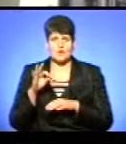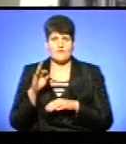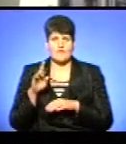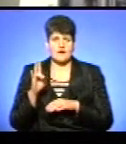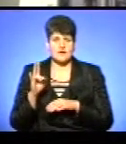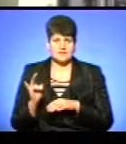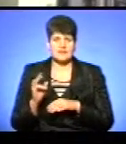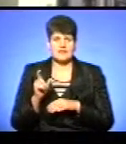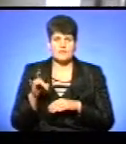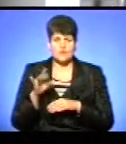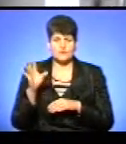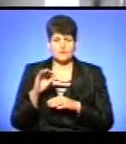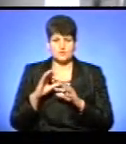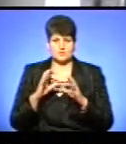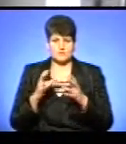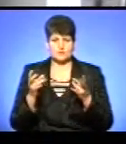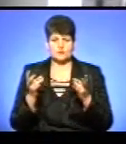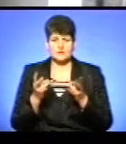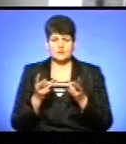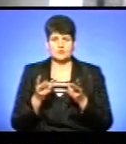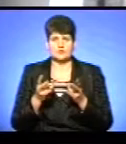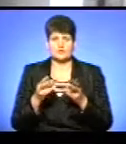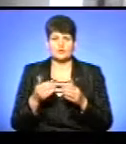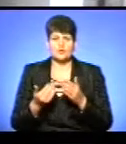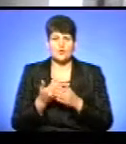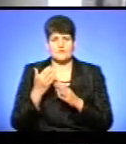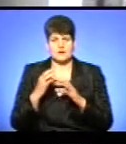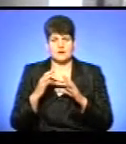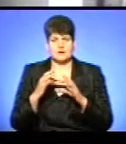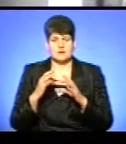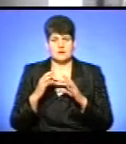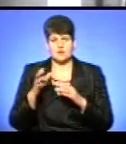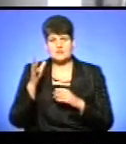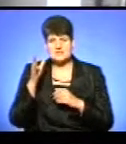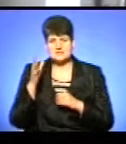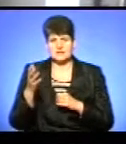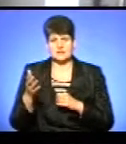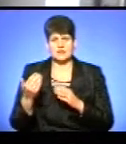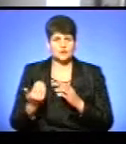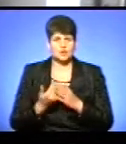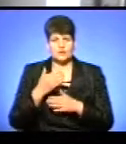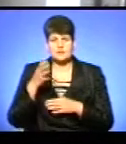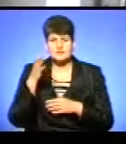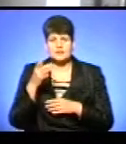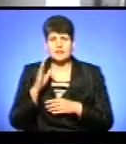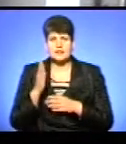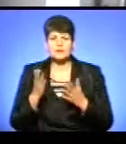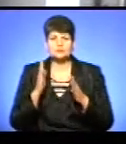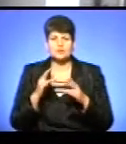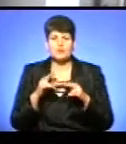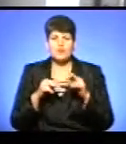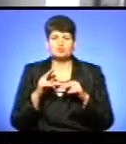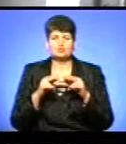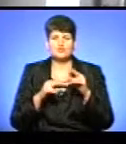Європи і всього світу. Потрібна нова освіта, яка буде побудована